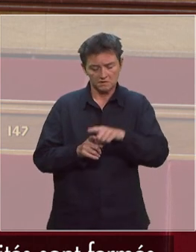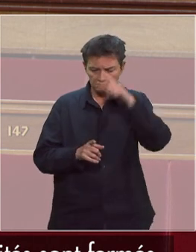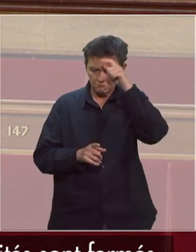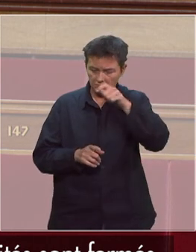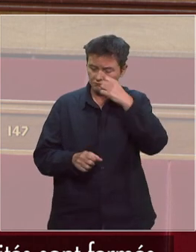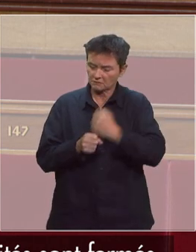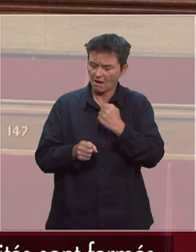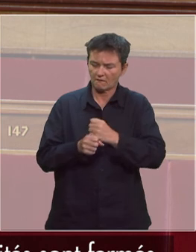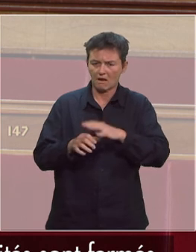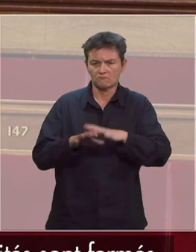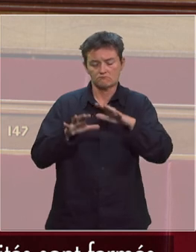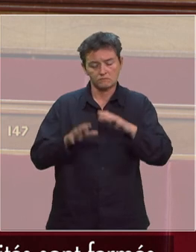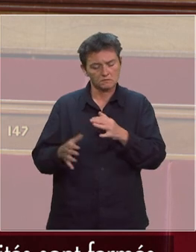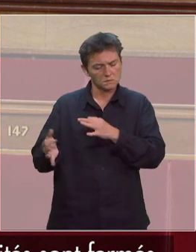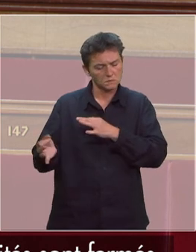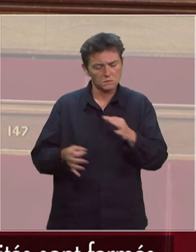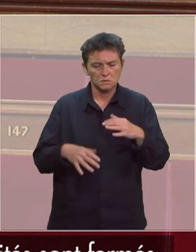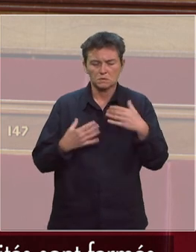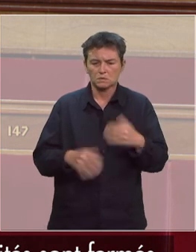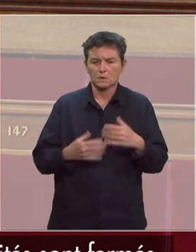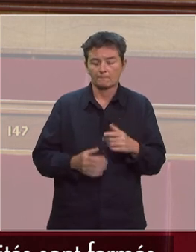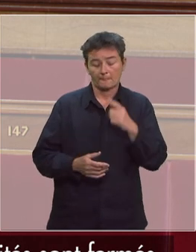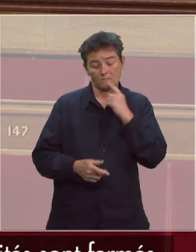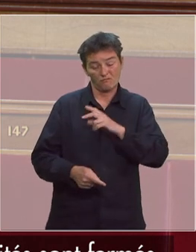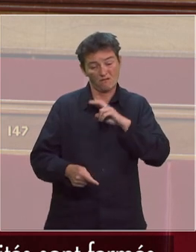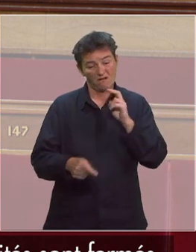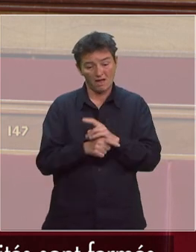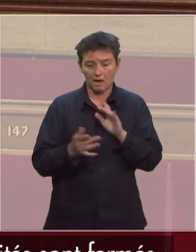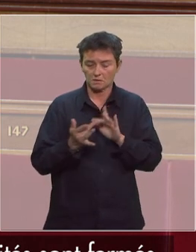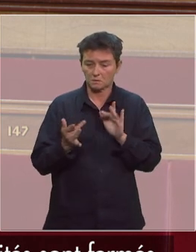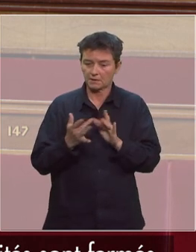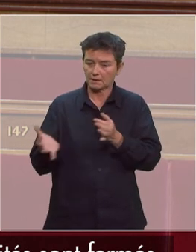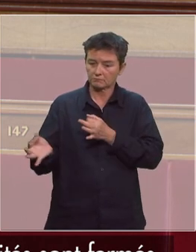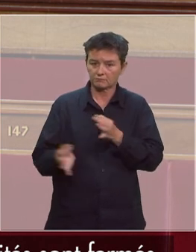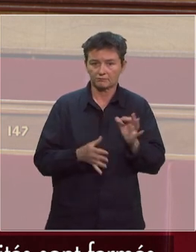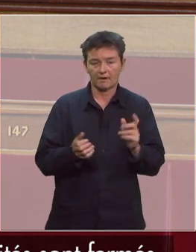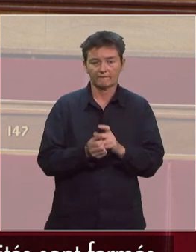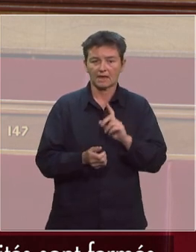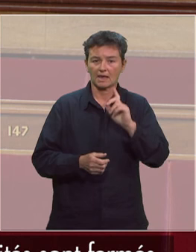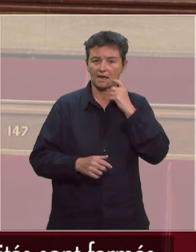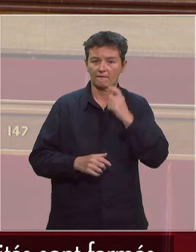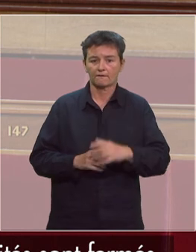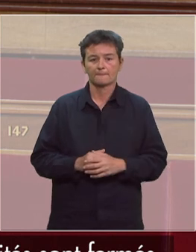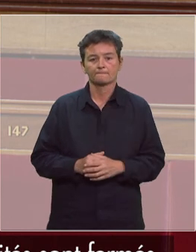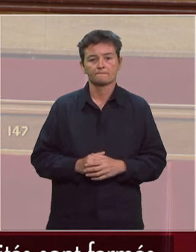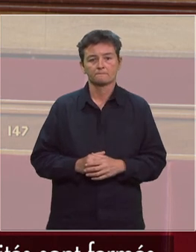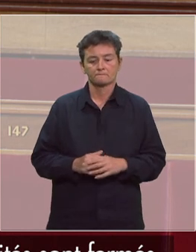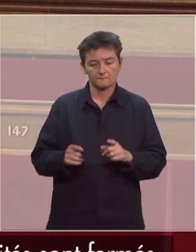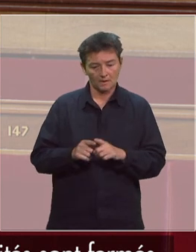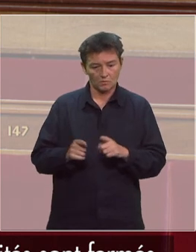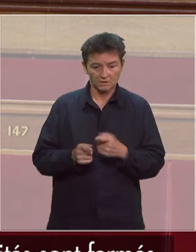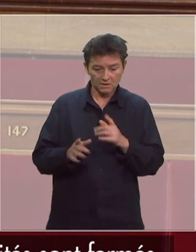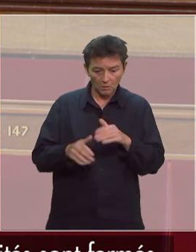conséquent chronophage pour maintenir un contact régulier avec leurs élèves entretenir les